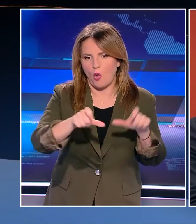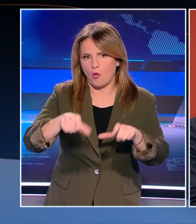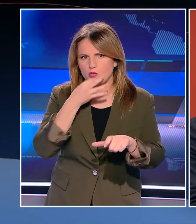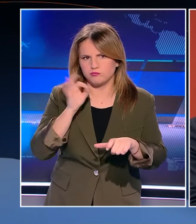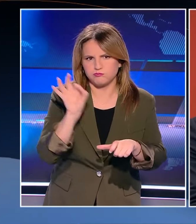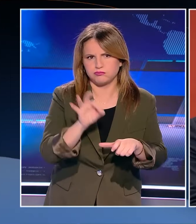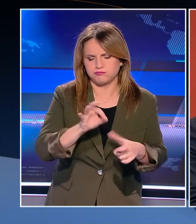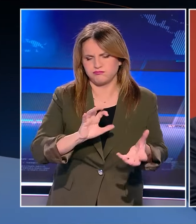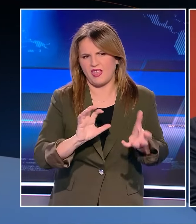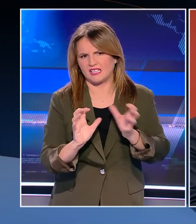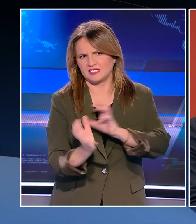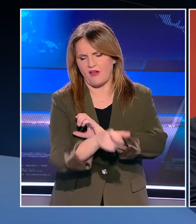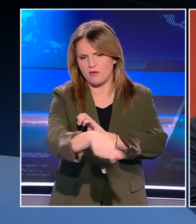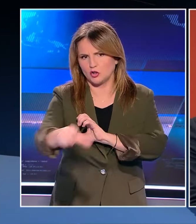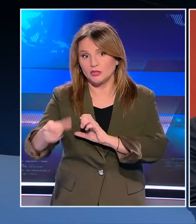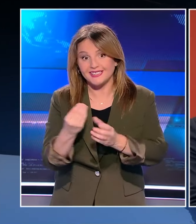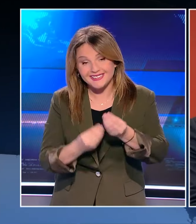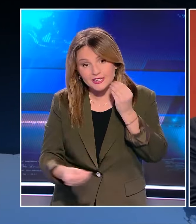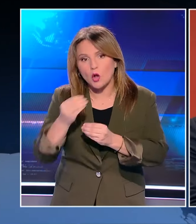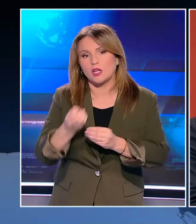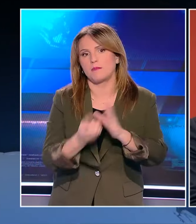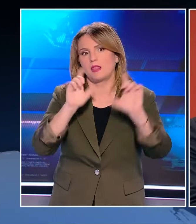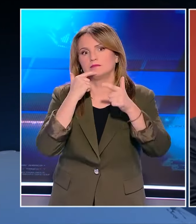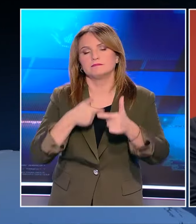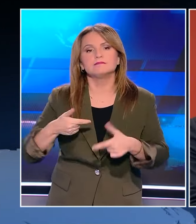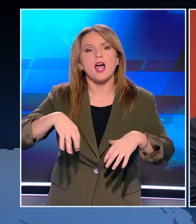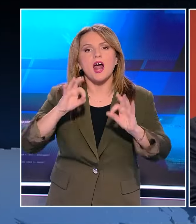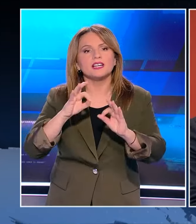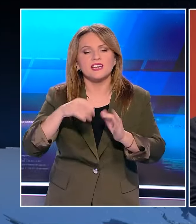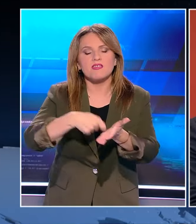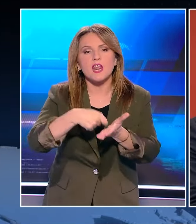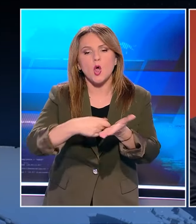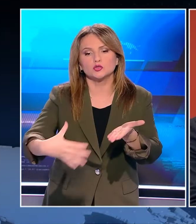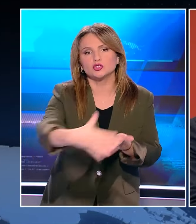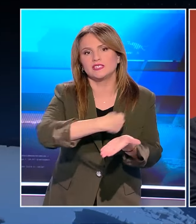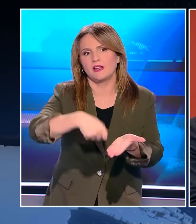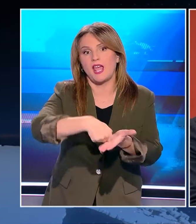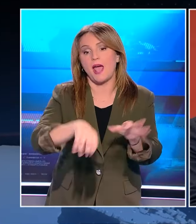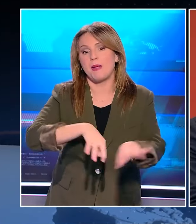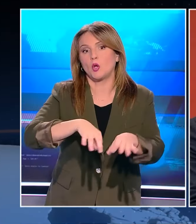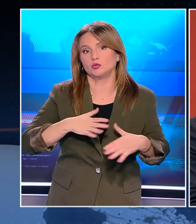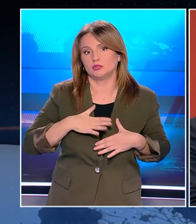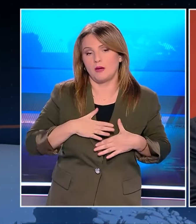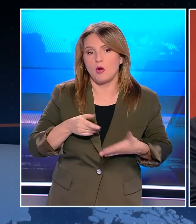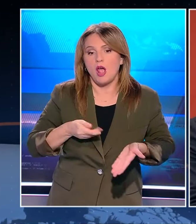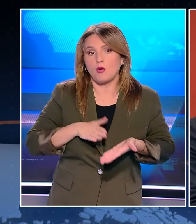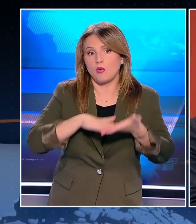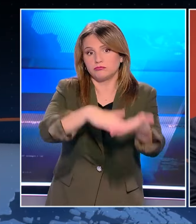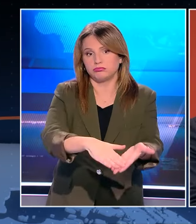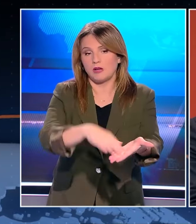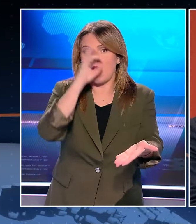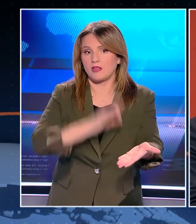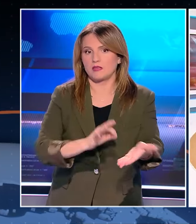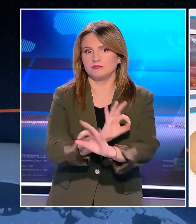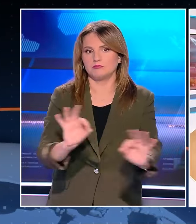διαστρεβλώνουν χειρότερα και από τη Νέα Δημοκρατία Την αρχική δήλωση ποθενέσχες μου η οποία επαναλαμβάνω ότι είναι αληθείς και